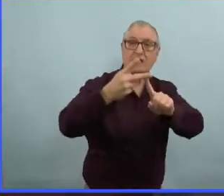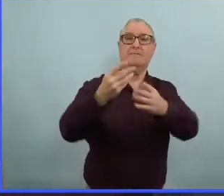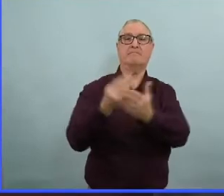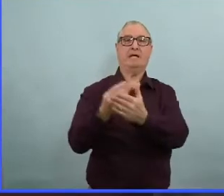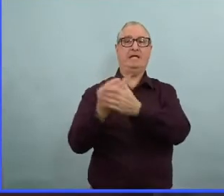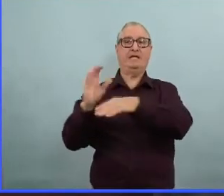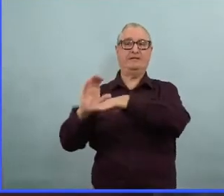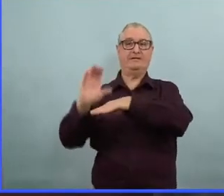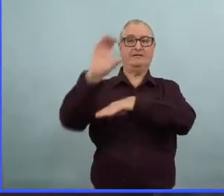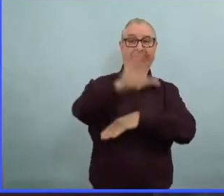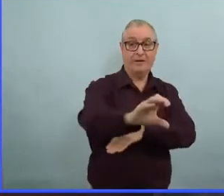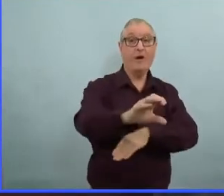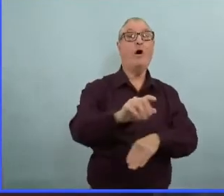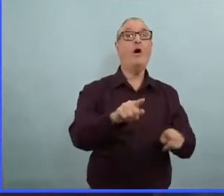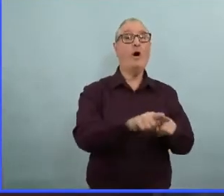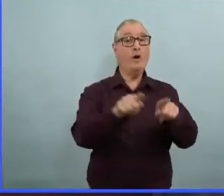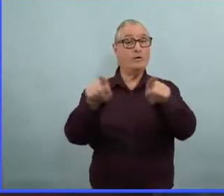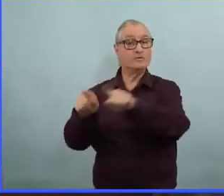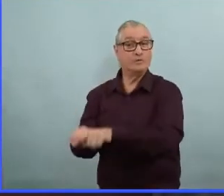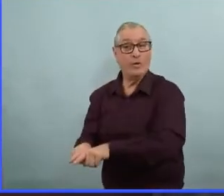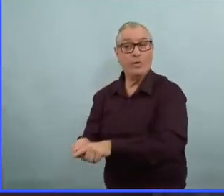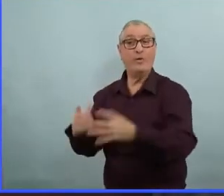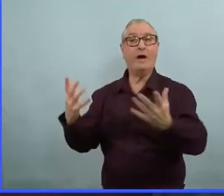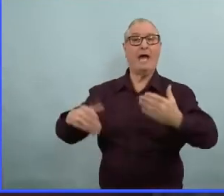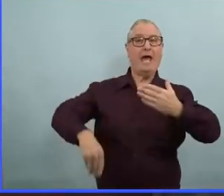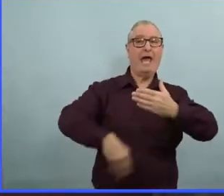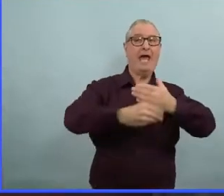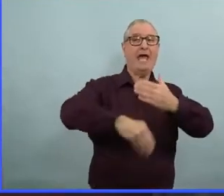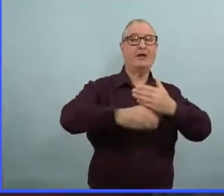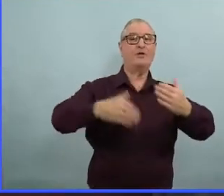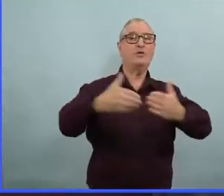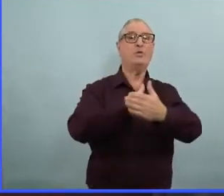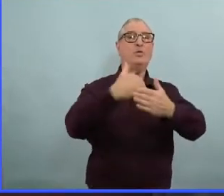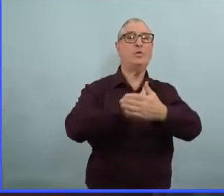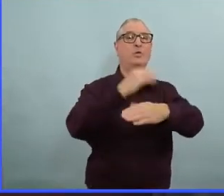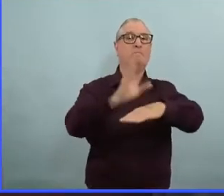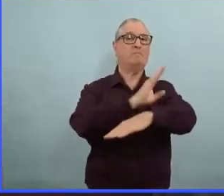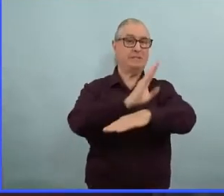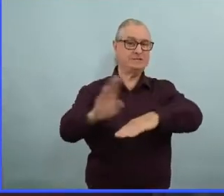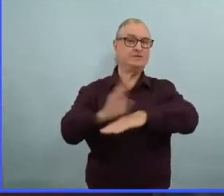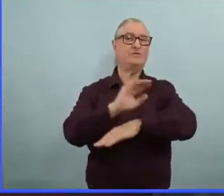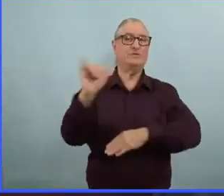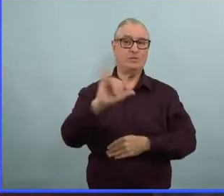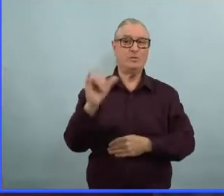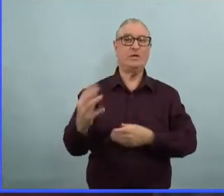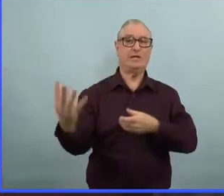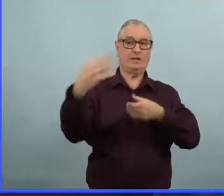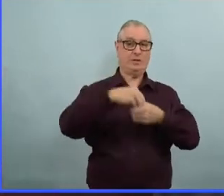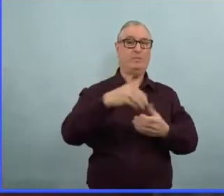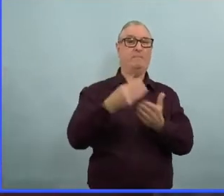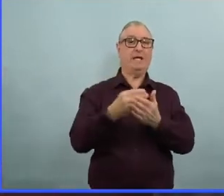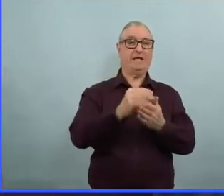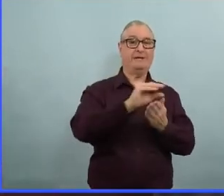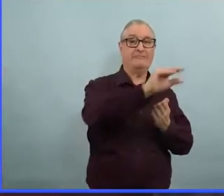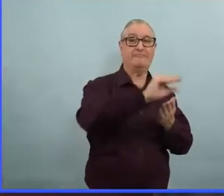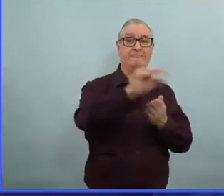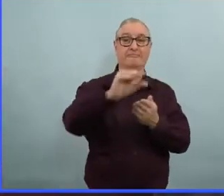traiteurs. Et la période d'acceptation des demandes, ça sera jusqu'au 28 février.